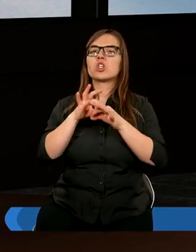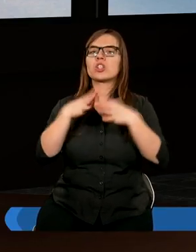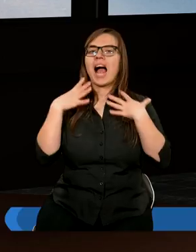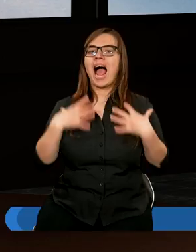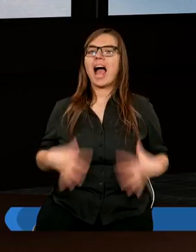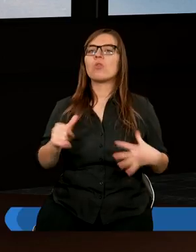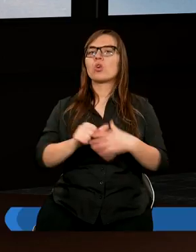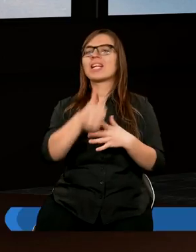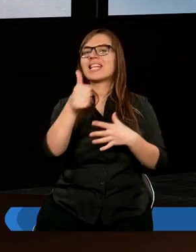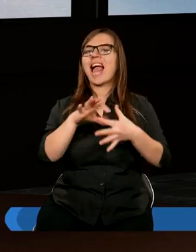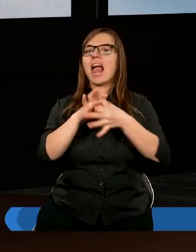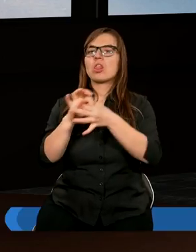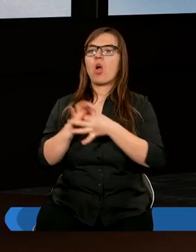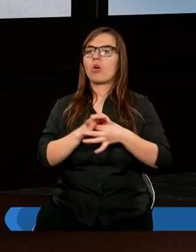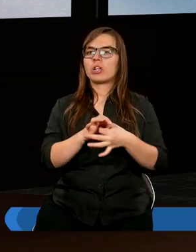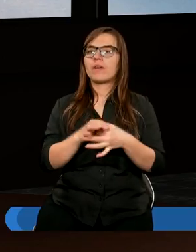wszystko jedność.